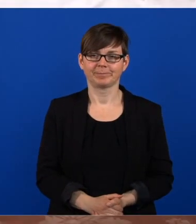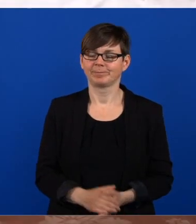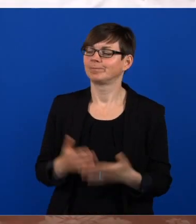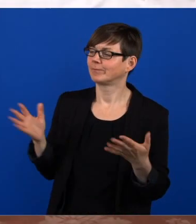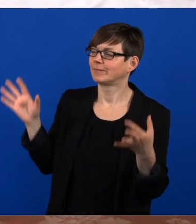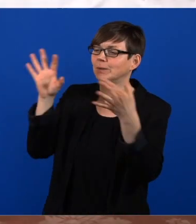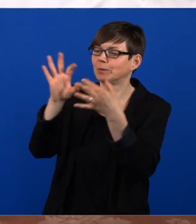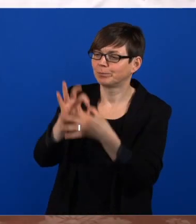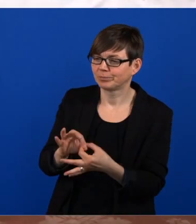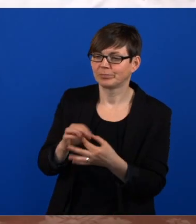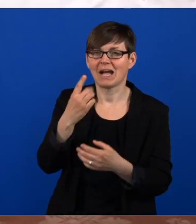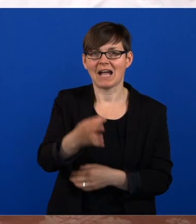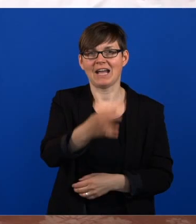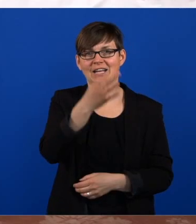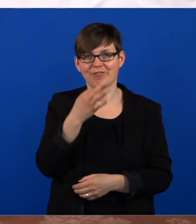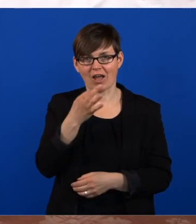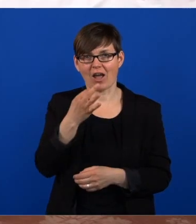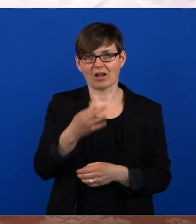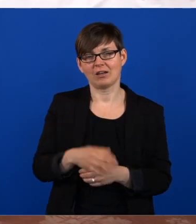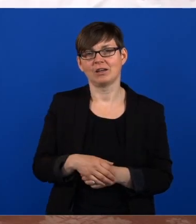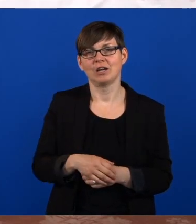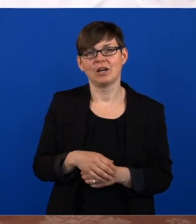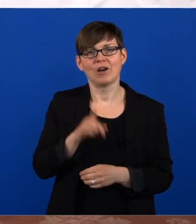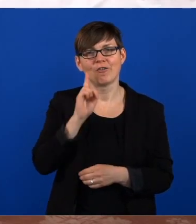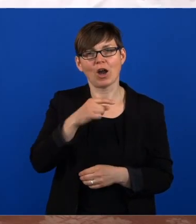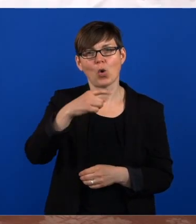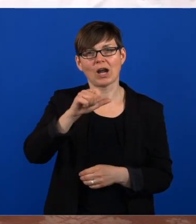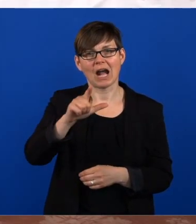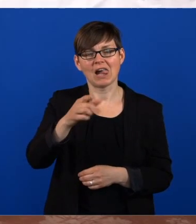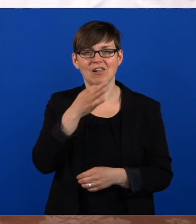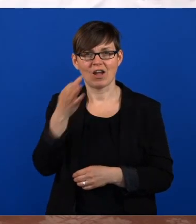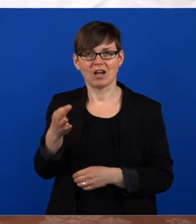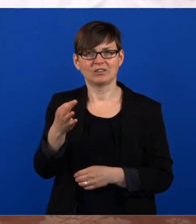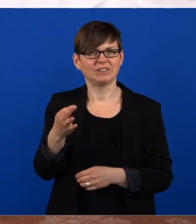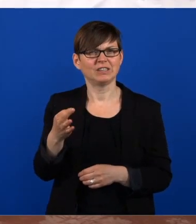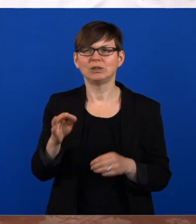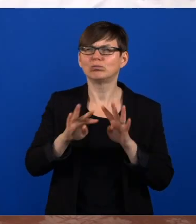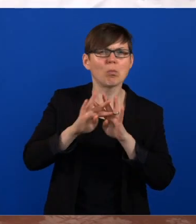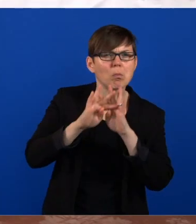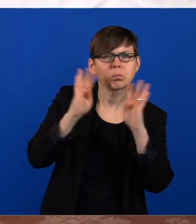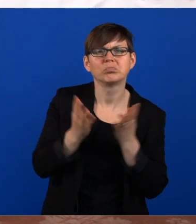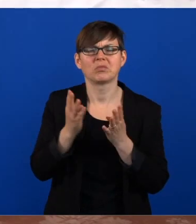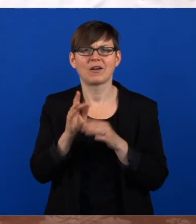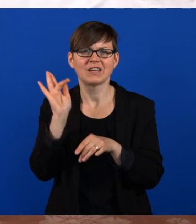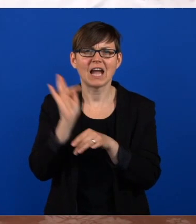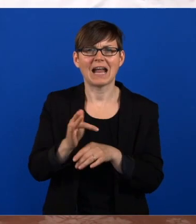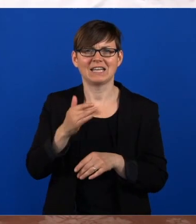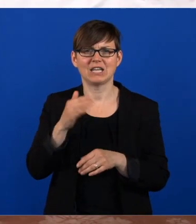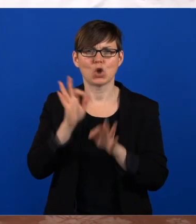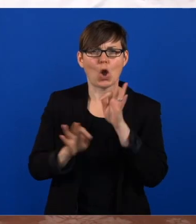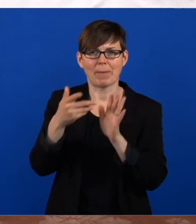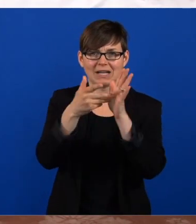dazu, Herr Tschentscher, die Frage von Insa Gahl, wann denn massenhafte Antikörpertests kommen? Die Leopoldina hat ja